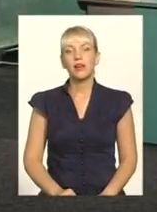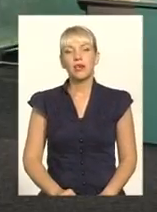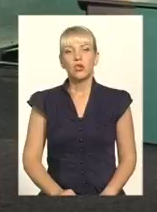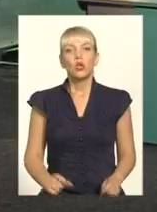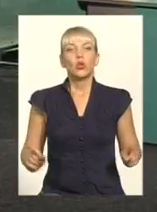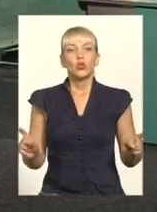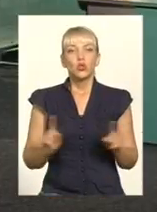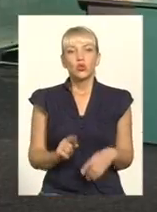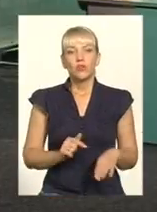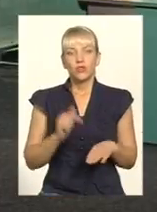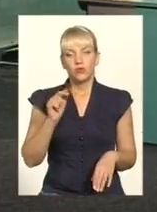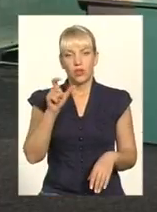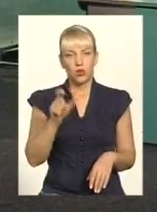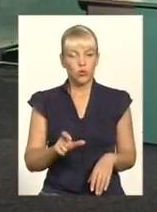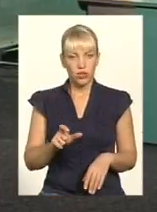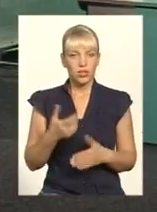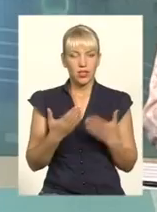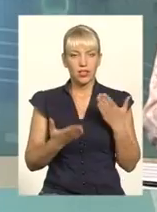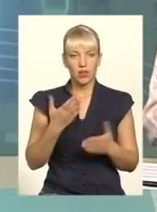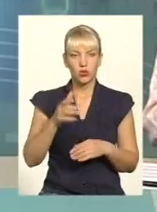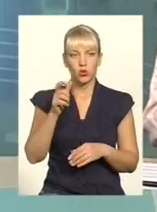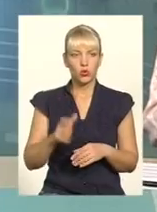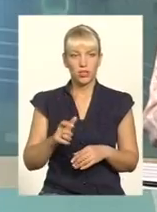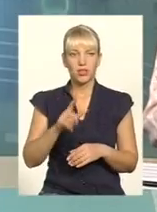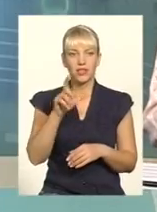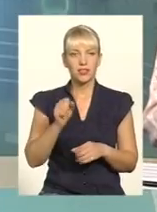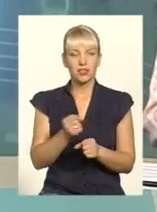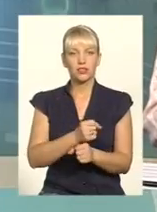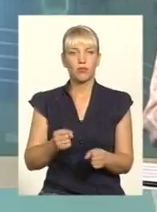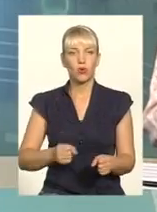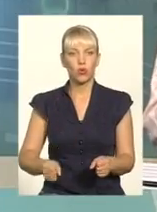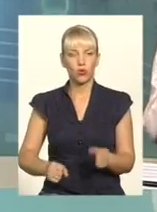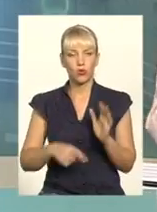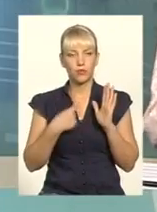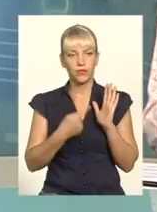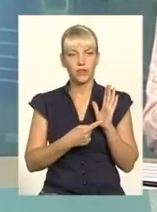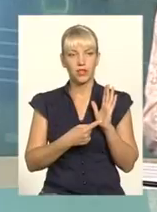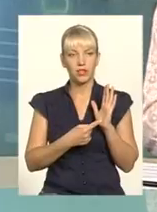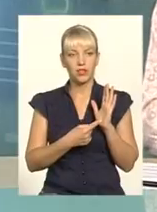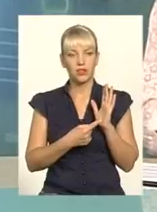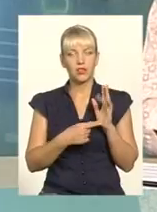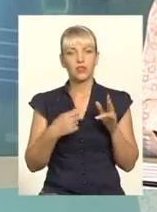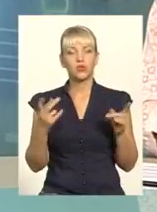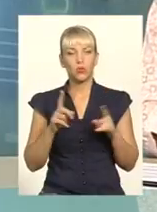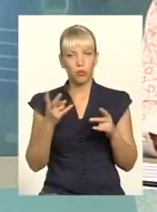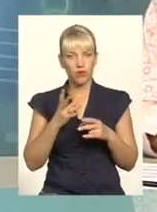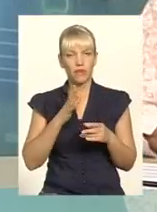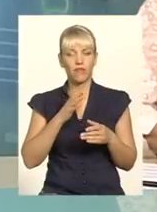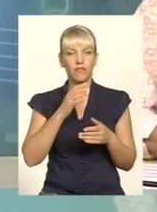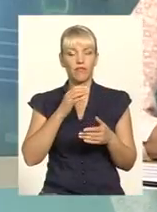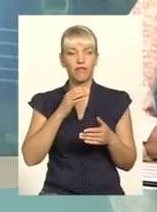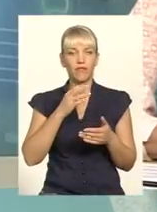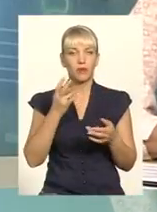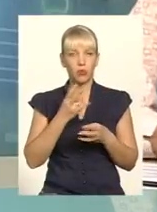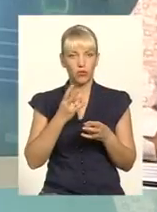Що відчуває людина, якщо вона зі зброєю? Вона мала би ще відчувати не лише захищеність, й